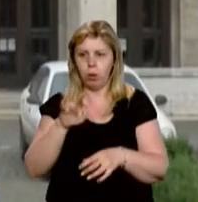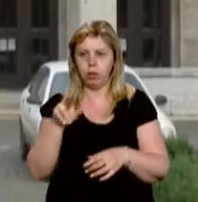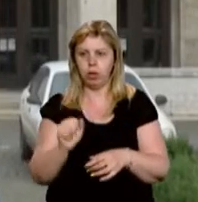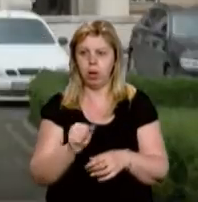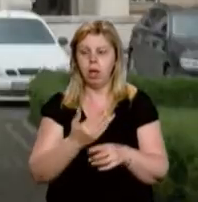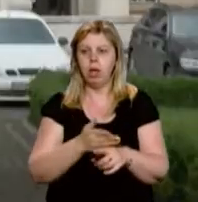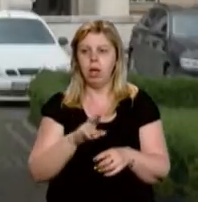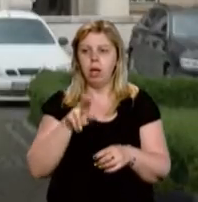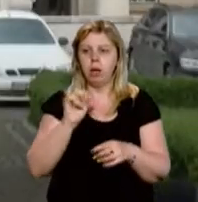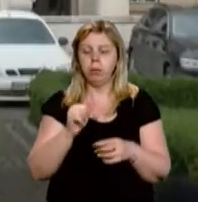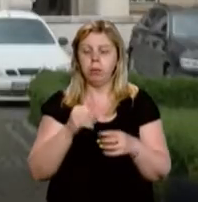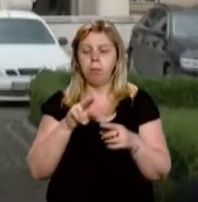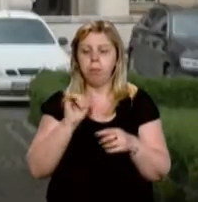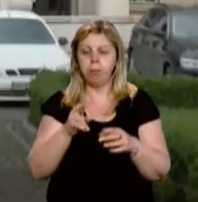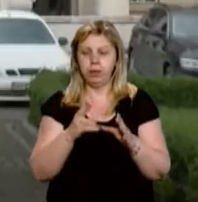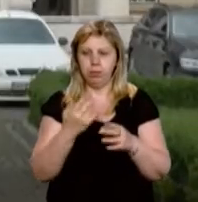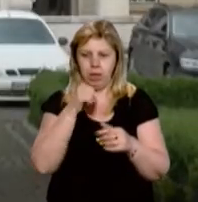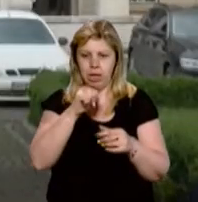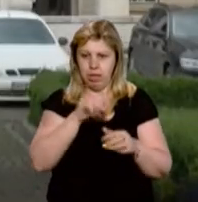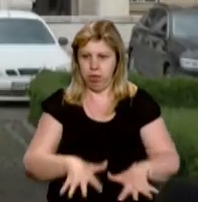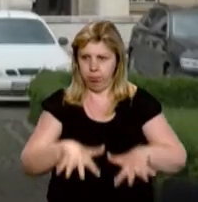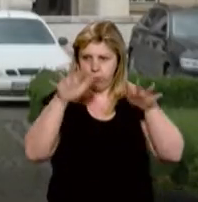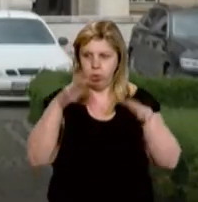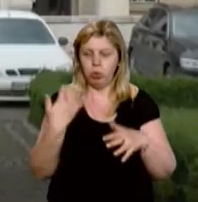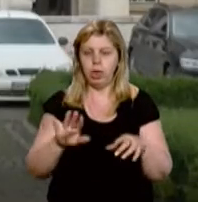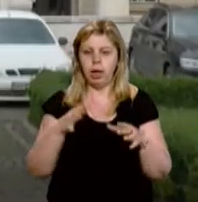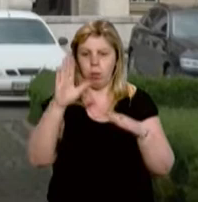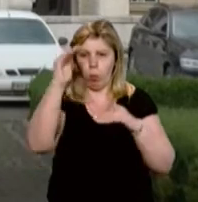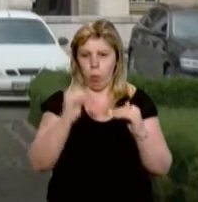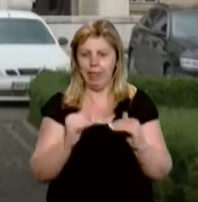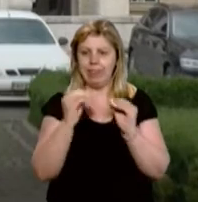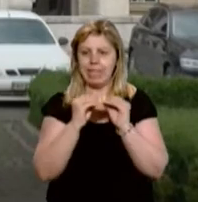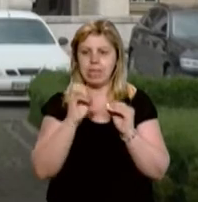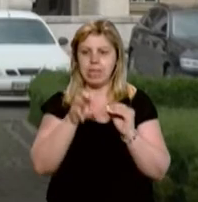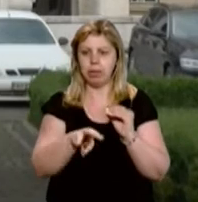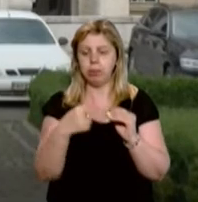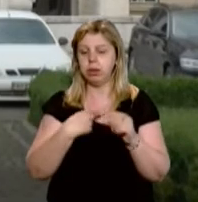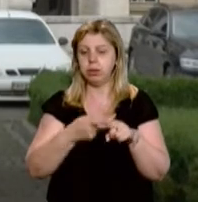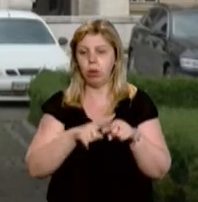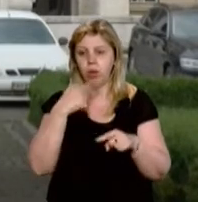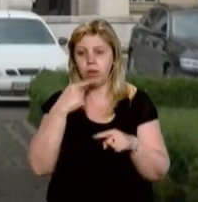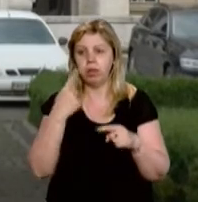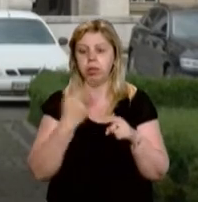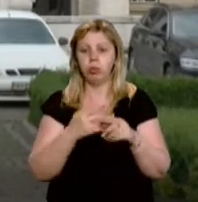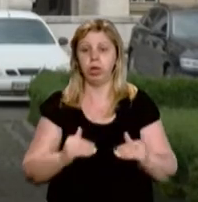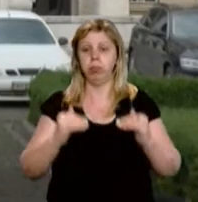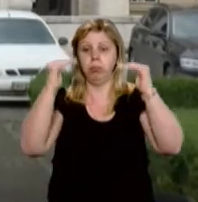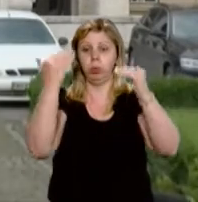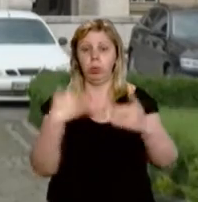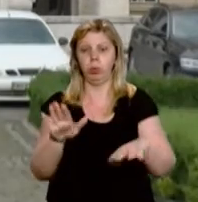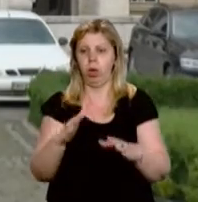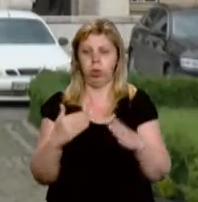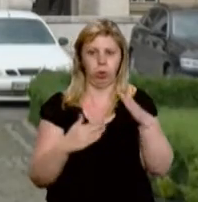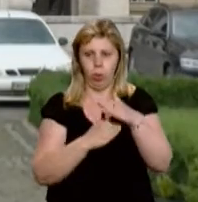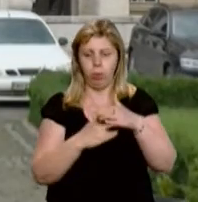Буришин. Пік хвилі прийшов у Ясіня і вже пішов мінус 10 сантиметрів. Це говорить про те, що максимум там вже прийшов, вона